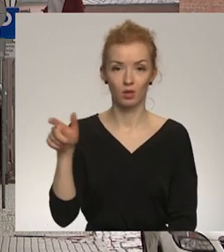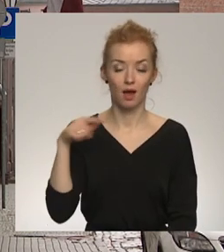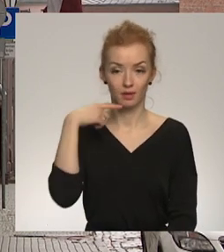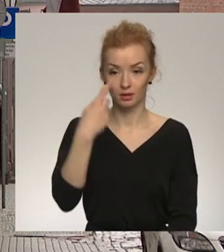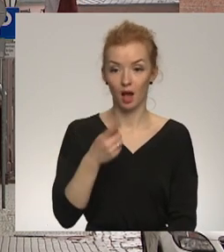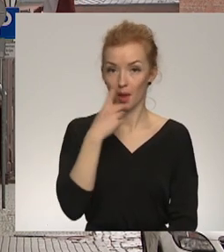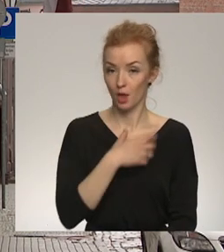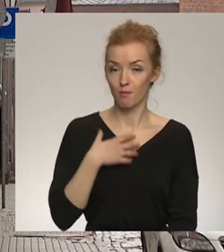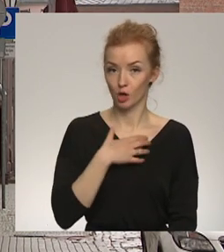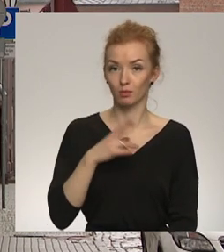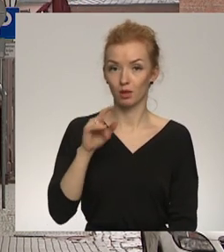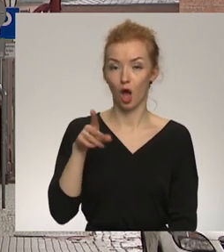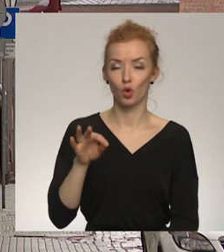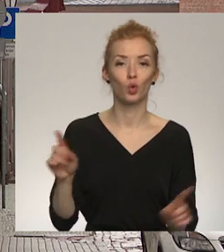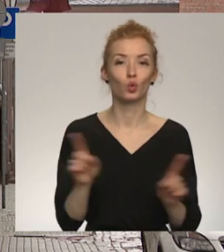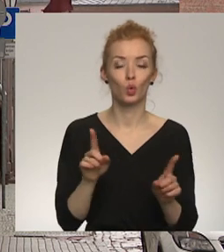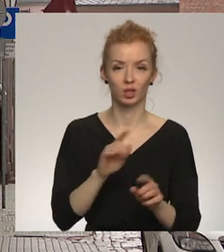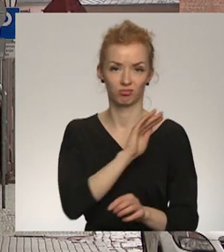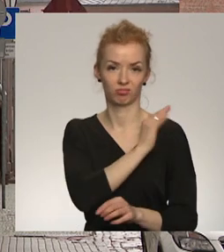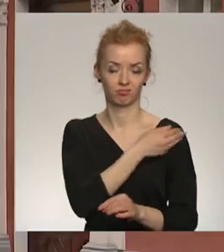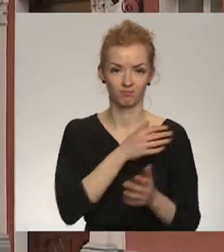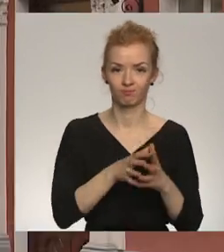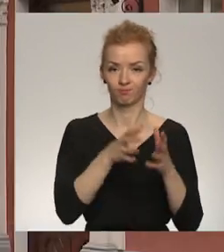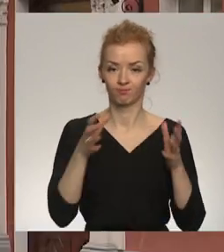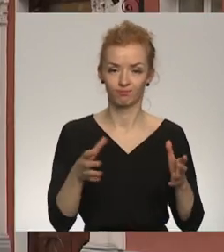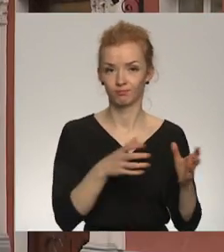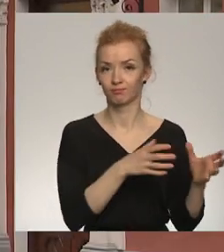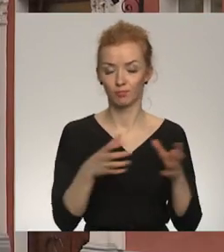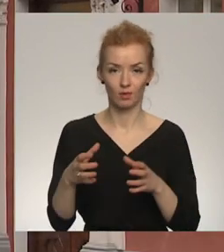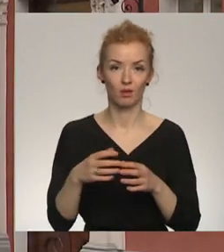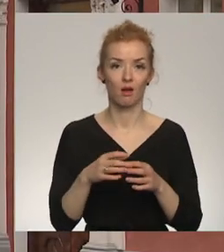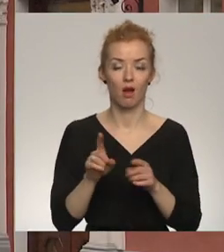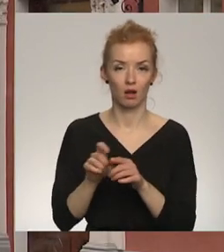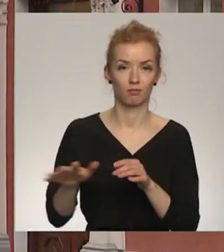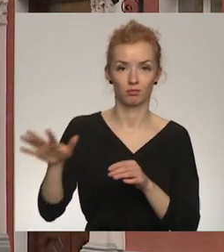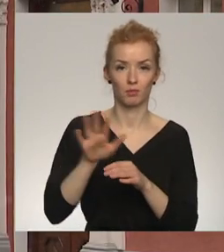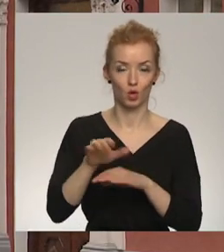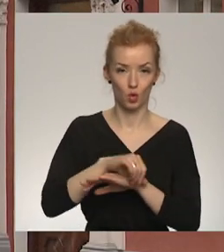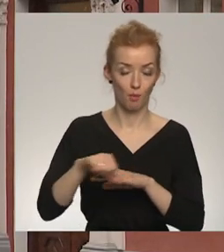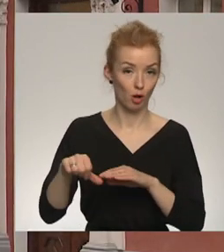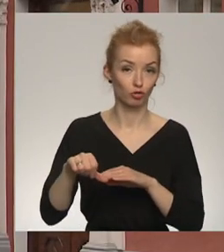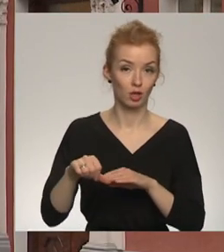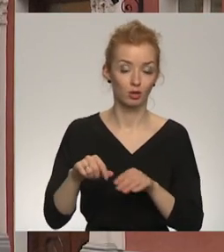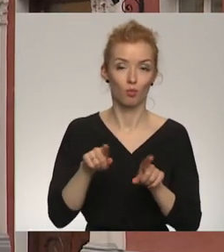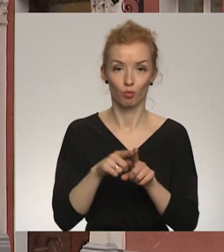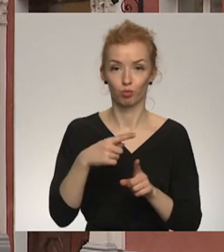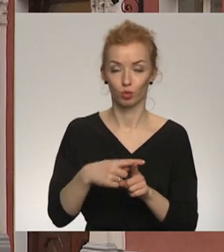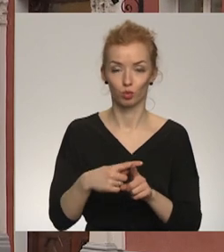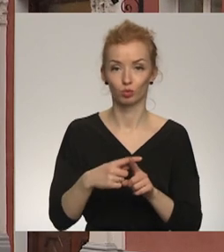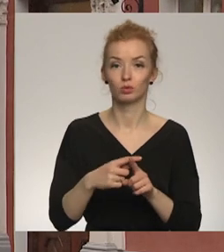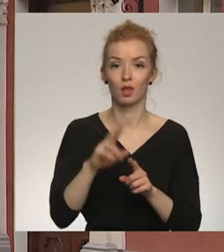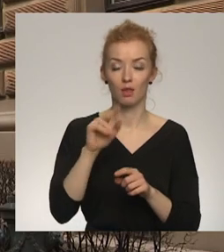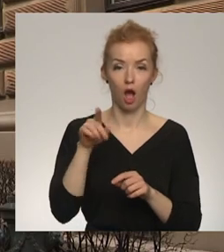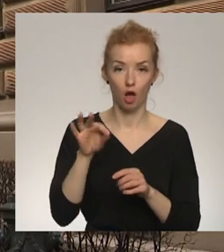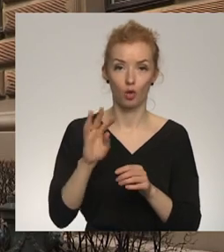nepieciešamību NATO atolītei stiprināt drošību un sabiedroto klātbūtni NATO austrumu flangā. Tā ir skaitā aktivizējot Ziemeļa Atlantijas